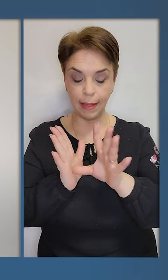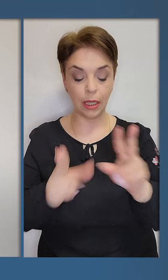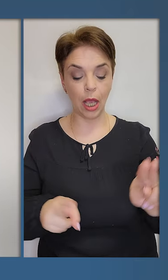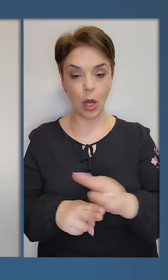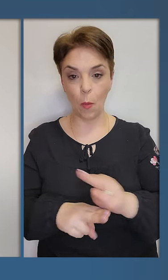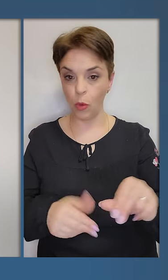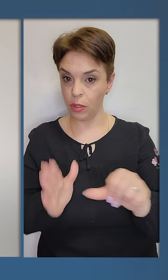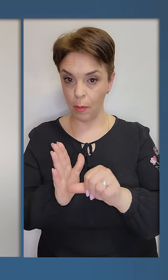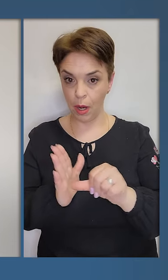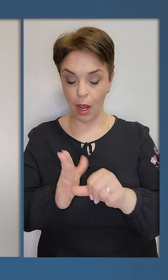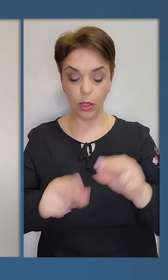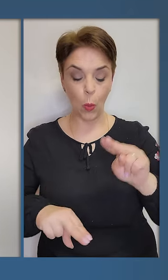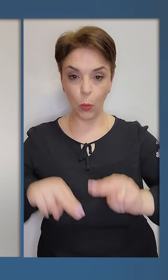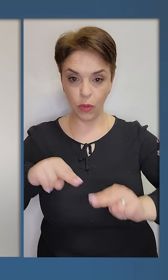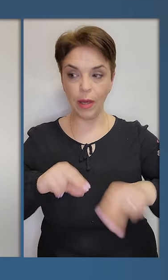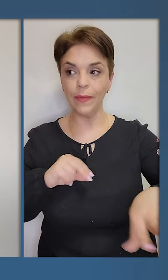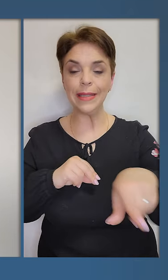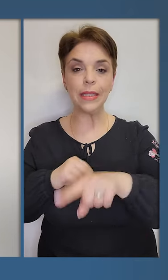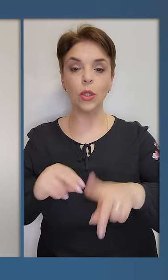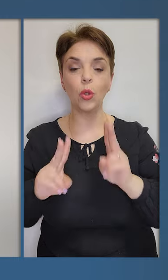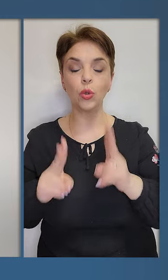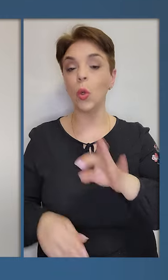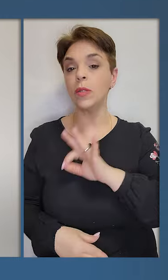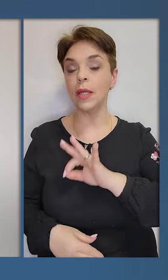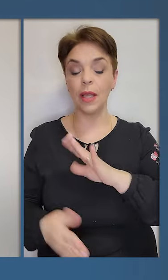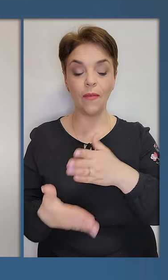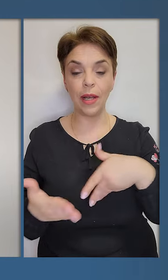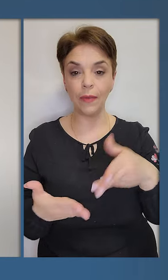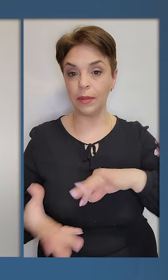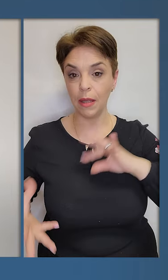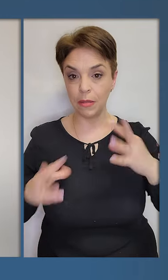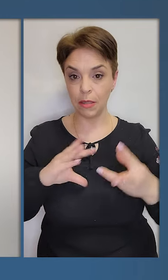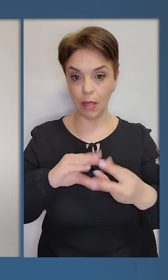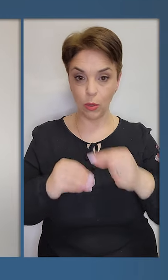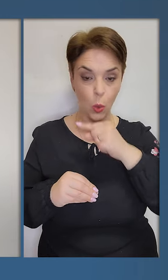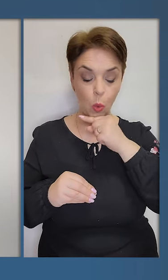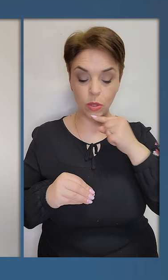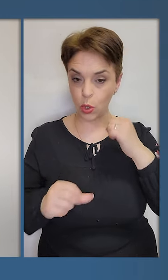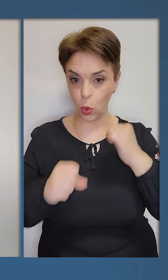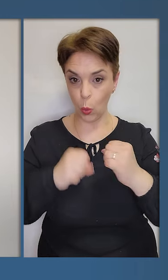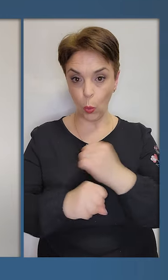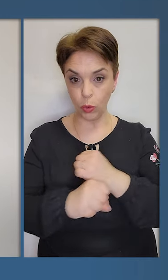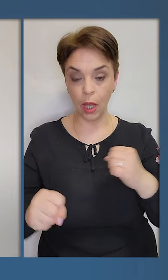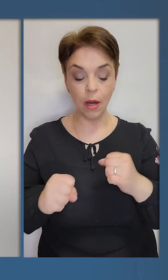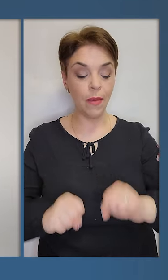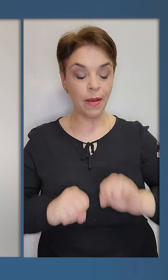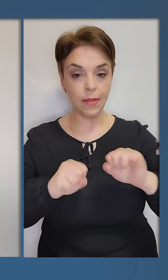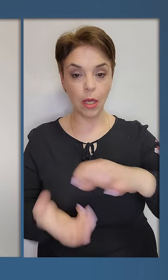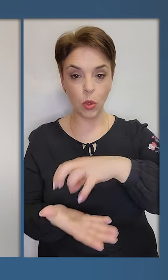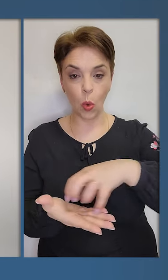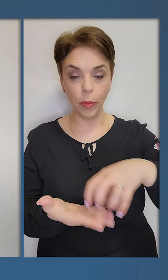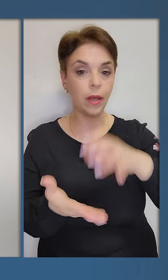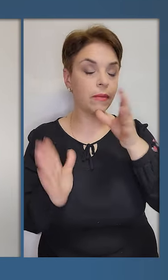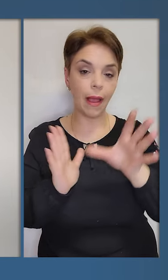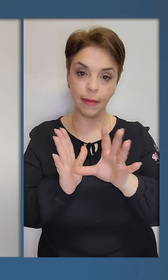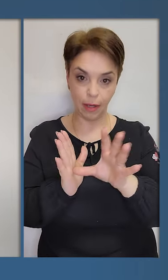енергетики, ремонтні бригади, будівельники, всі ті, хто задійної у ліквідації наслідків російських ударів та у захисті